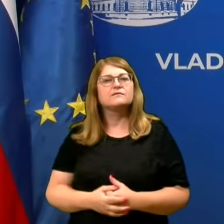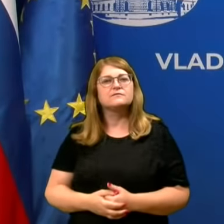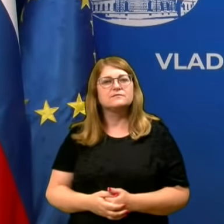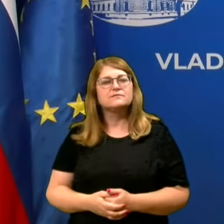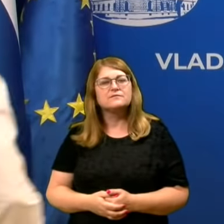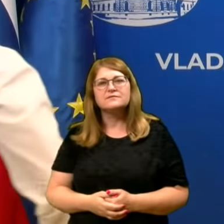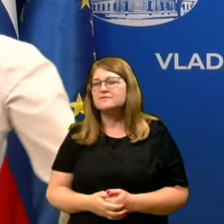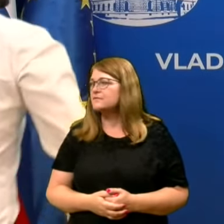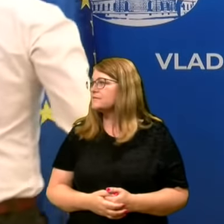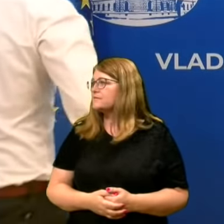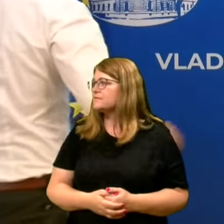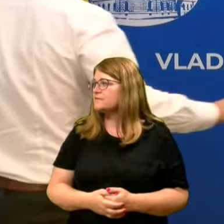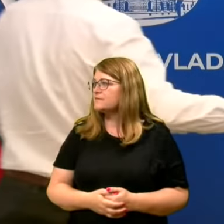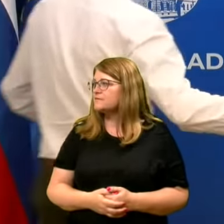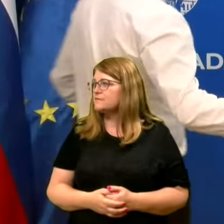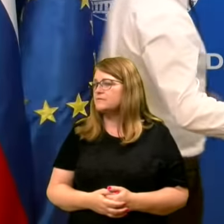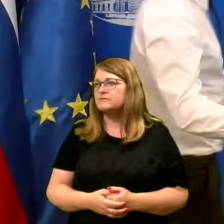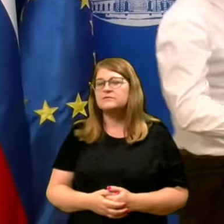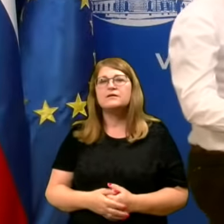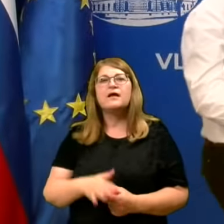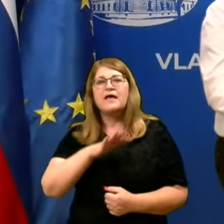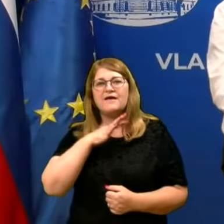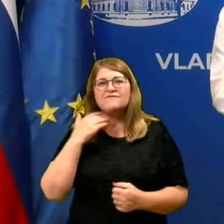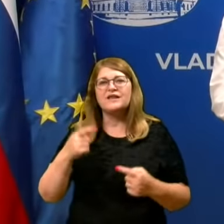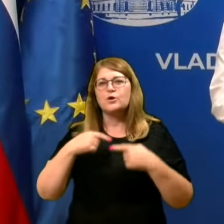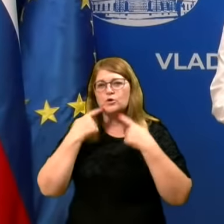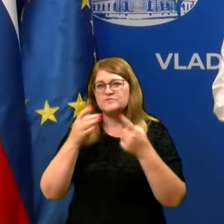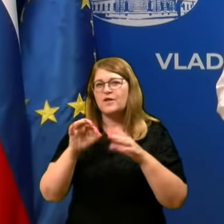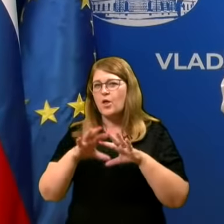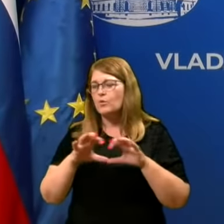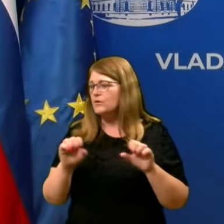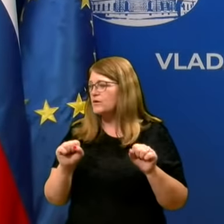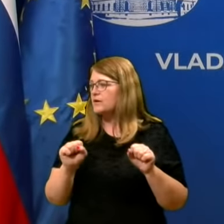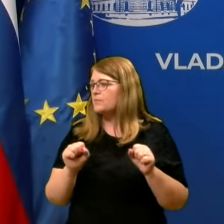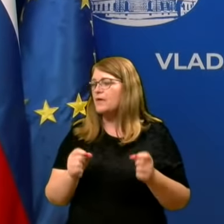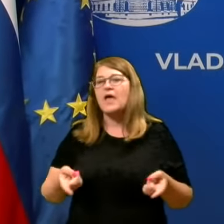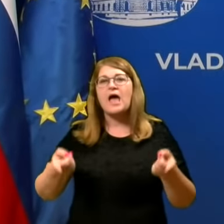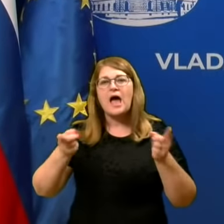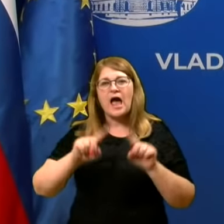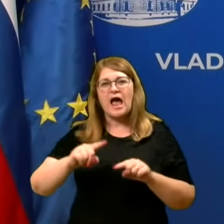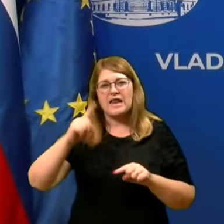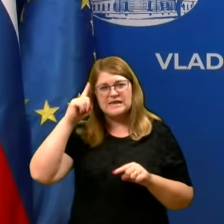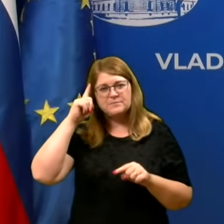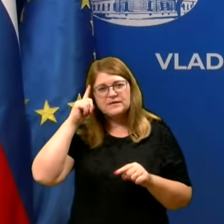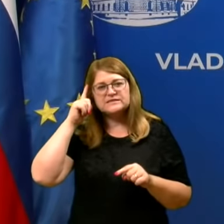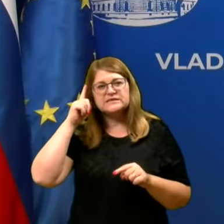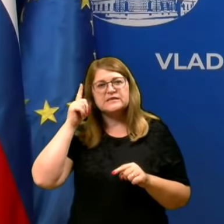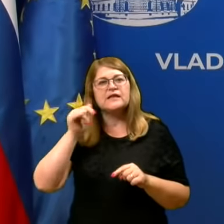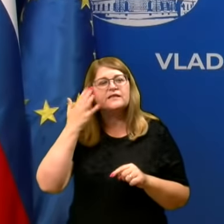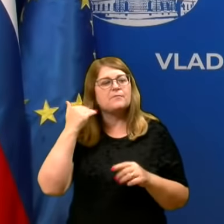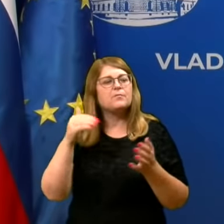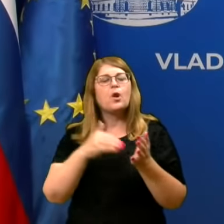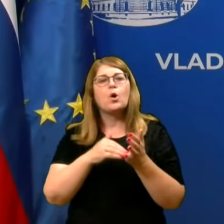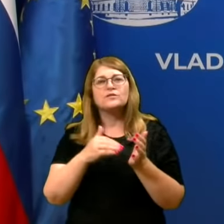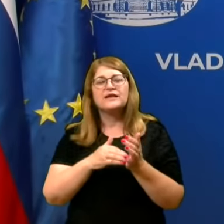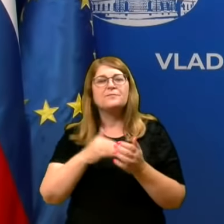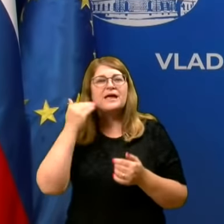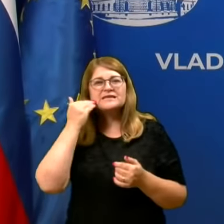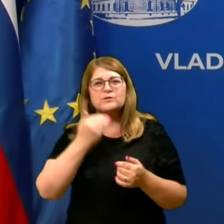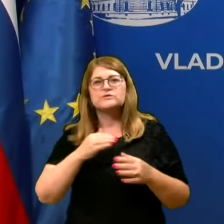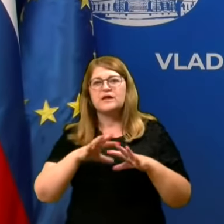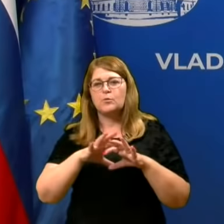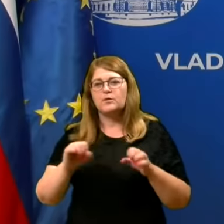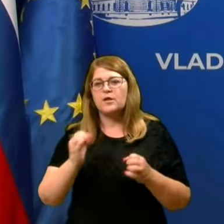Veliko ste povedali o ukrepih, ampak medale v tem trenutku ali menite, da bi bilo treba zaustriti